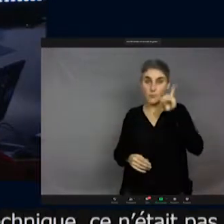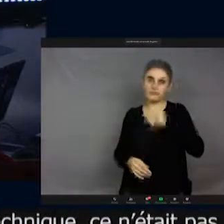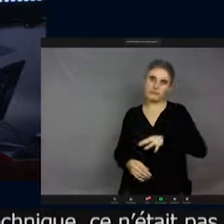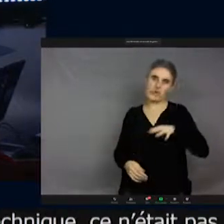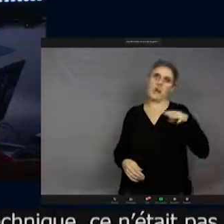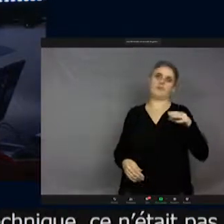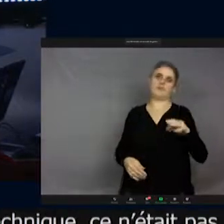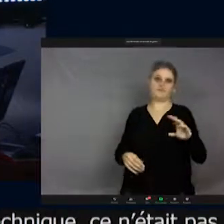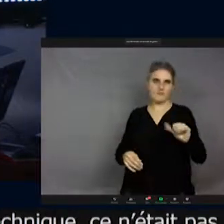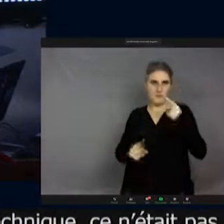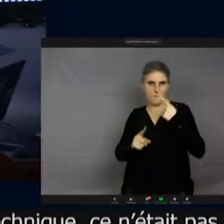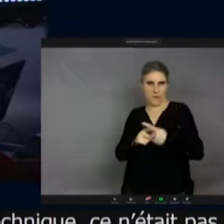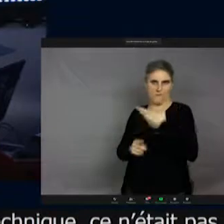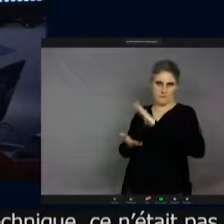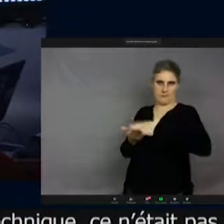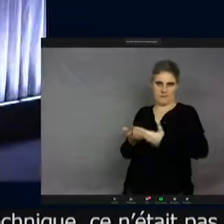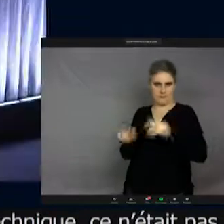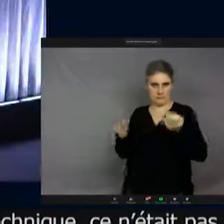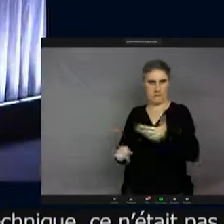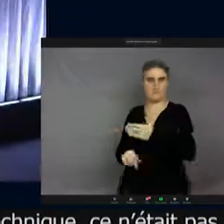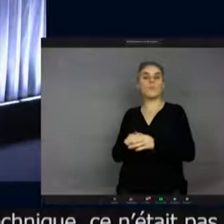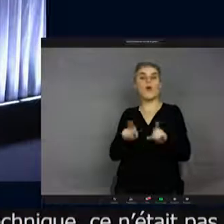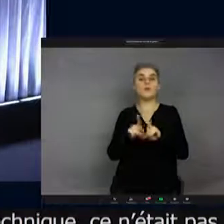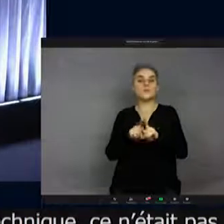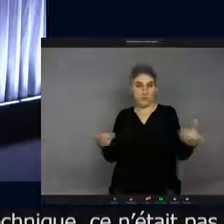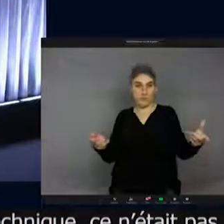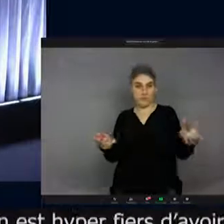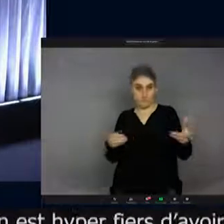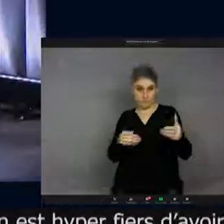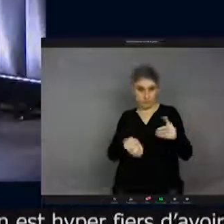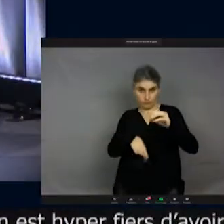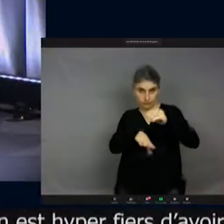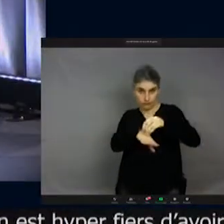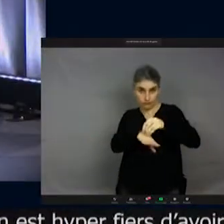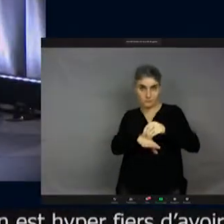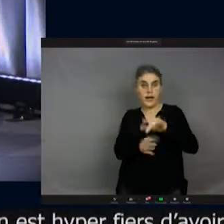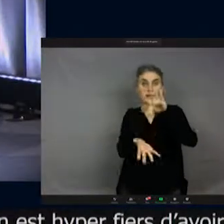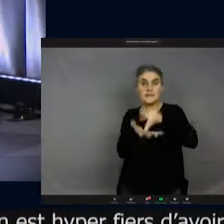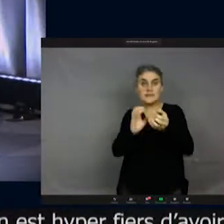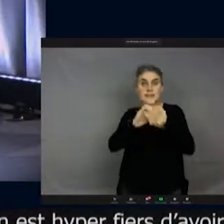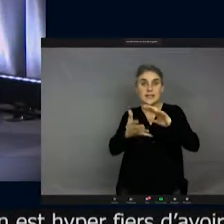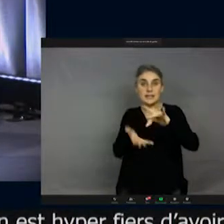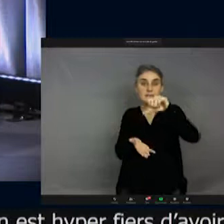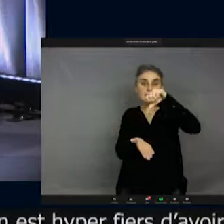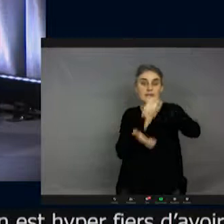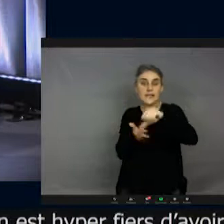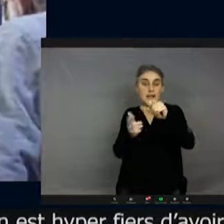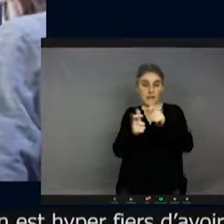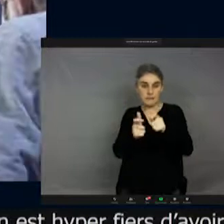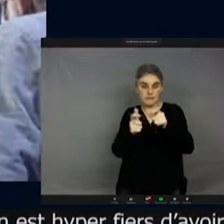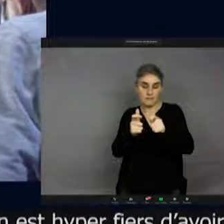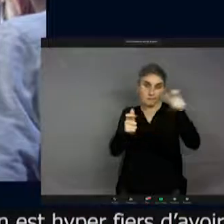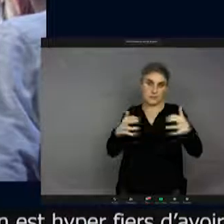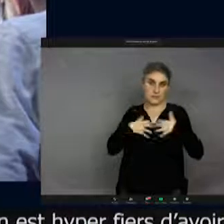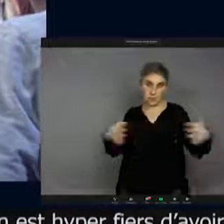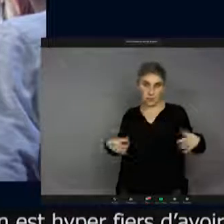'avoir ça. Et puis, je vous donne rendez-vous sur le site de la Cité pour voir les replays de ces conférences et sur